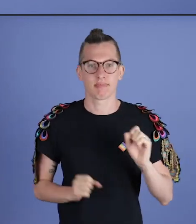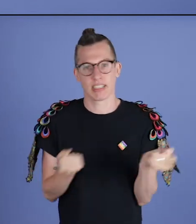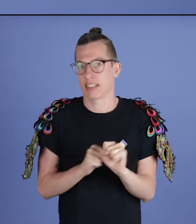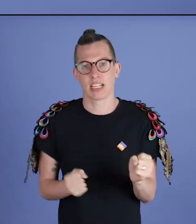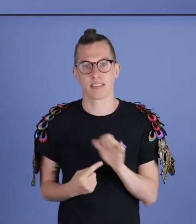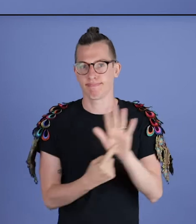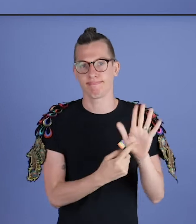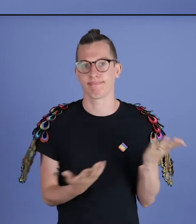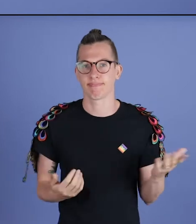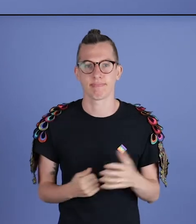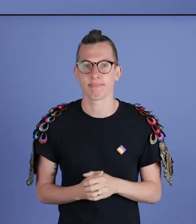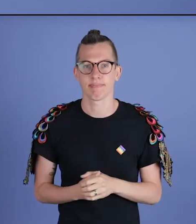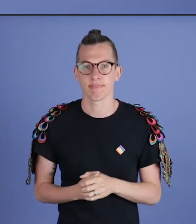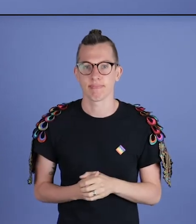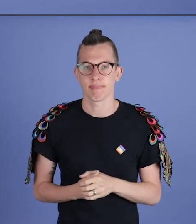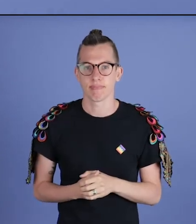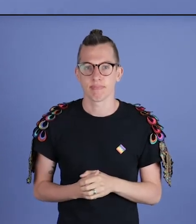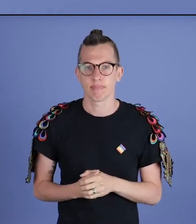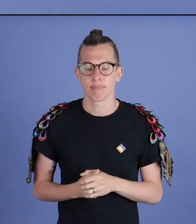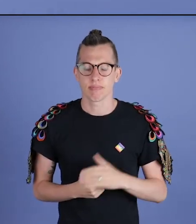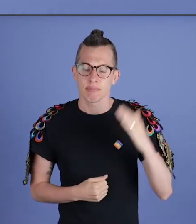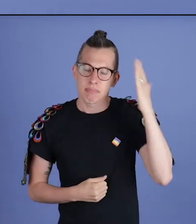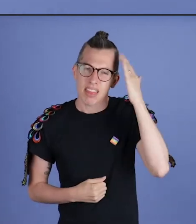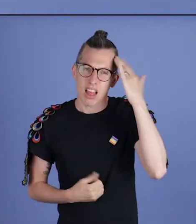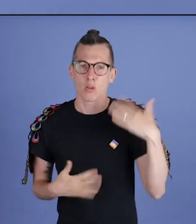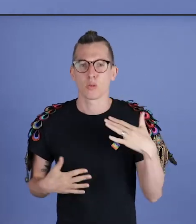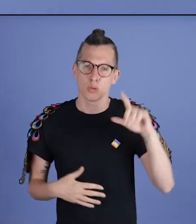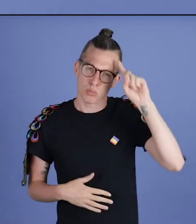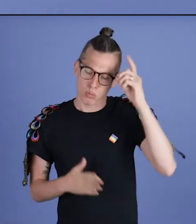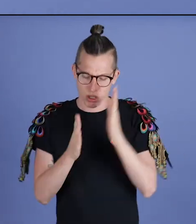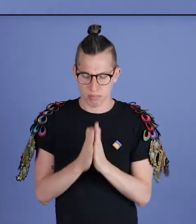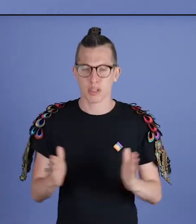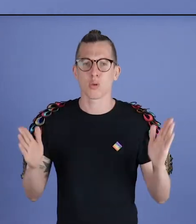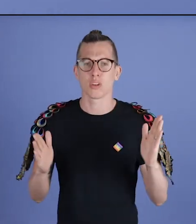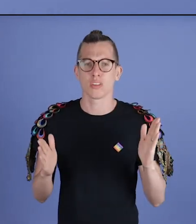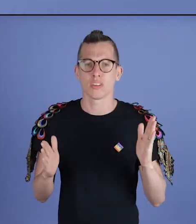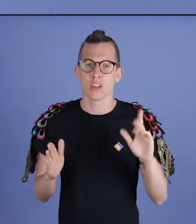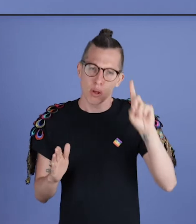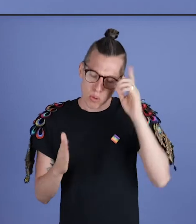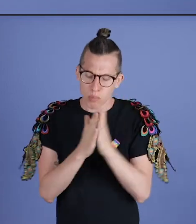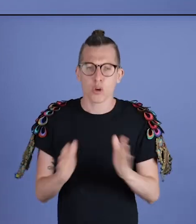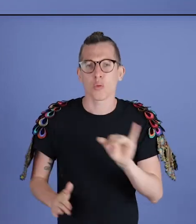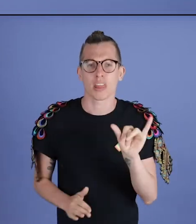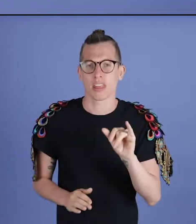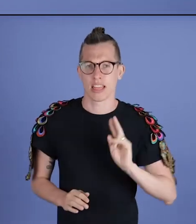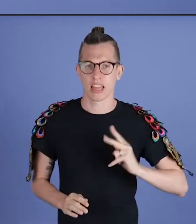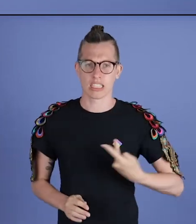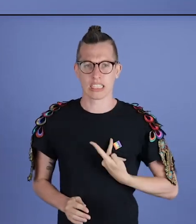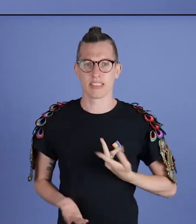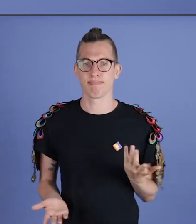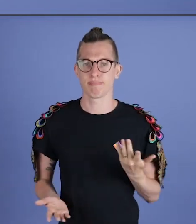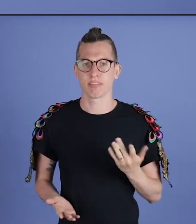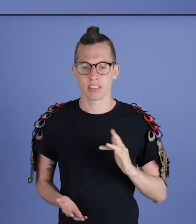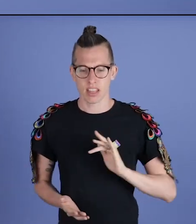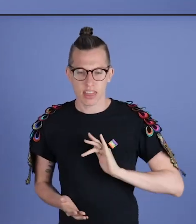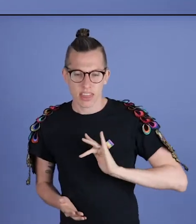buitenkant eigenlijk helemaal niet laten zien. In mijn hoofd was eigenlijk de moeilijkste periode eigenlijk de transitie